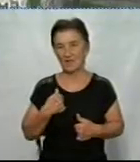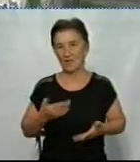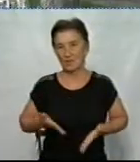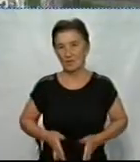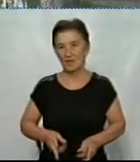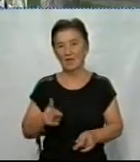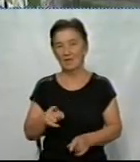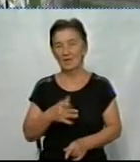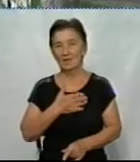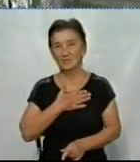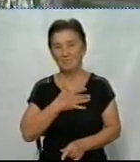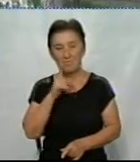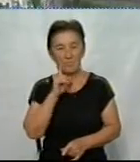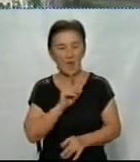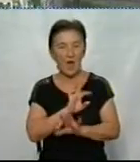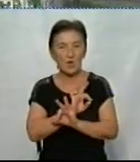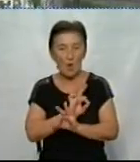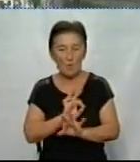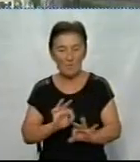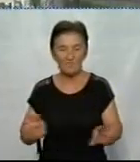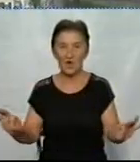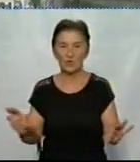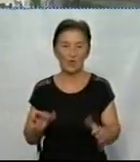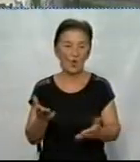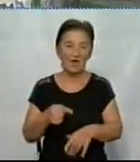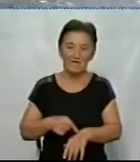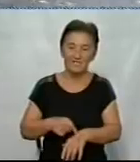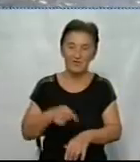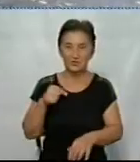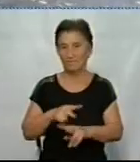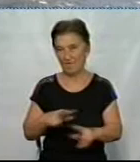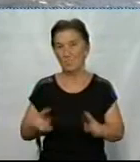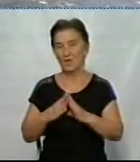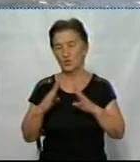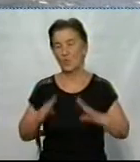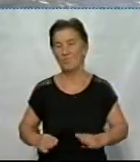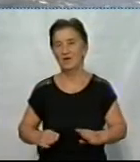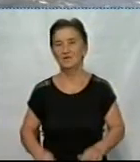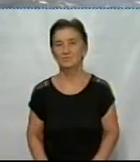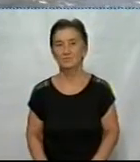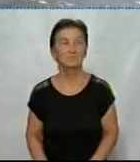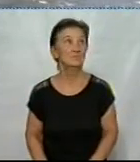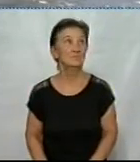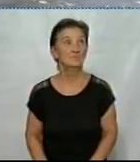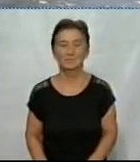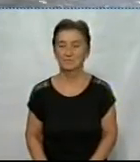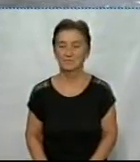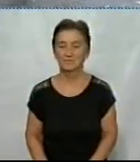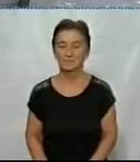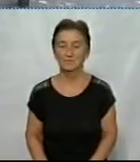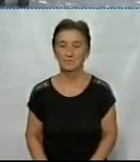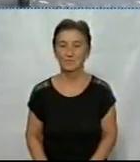Для мене це комфорт, це я не знаю, ти відчуваєш себе справді вдома. Ольга Склярук, Руслан Фошка, новини на Суспільному,